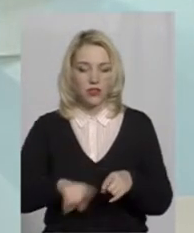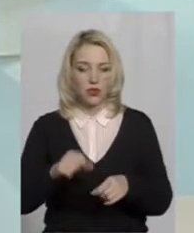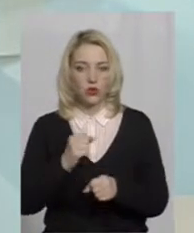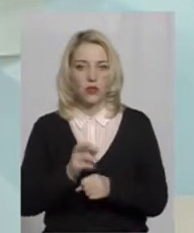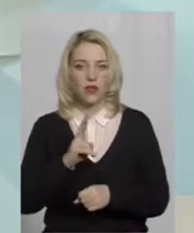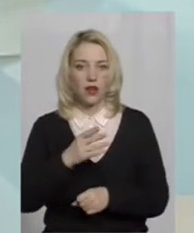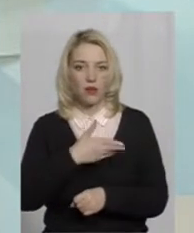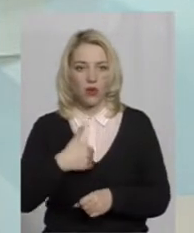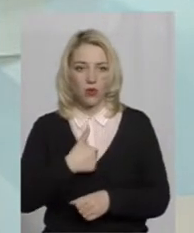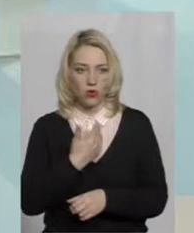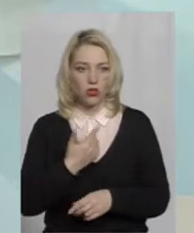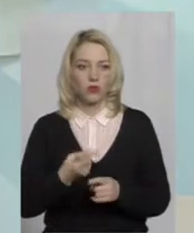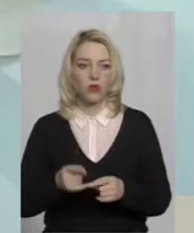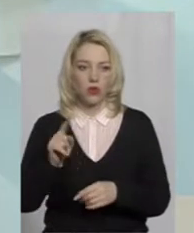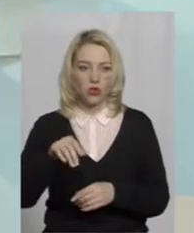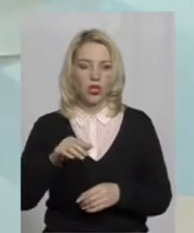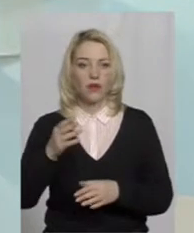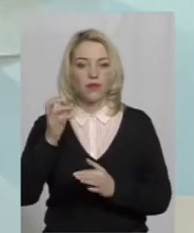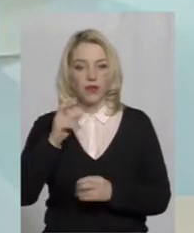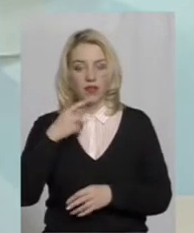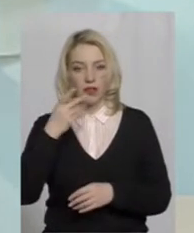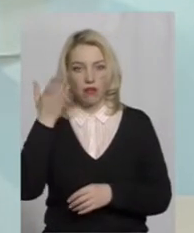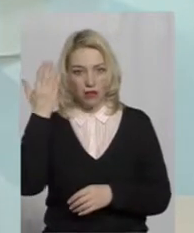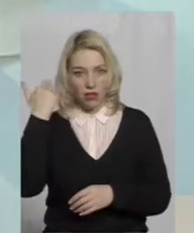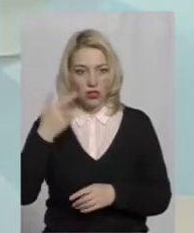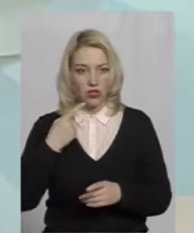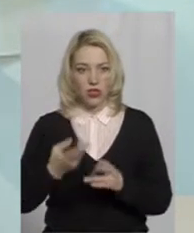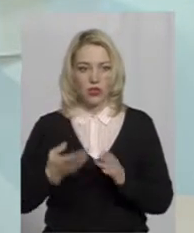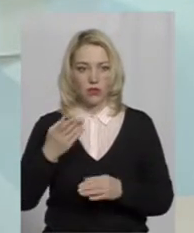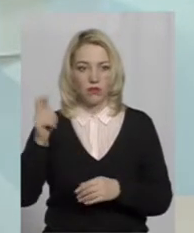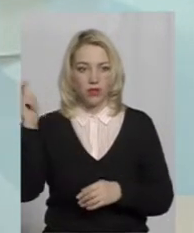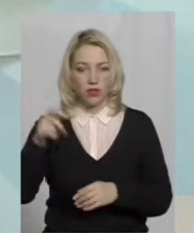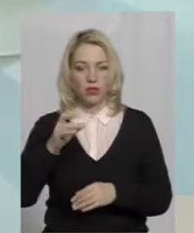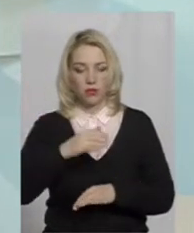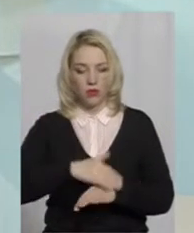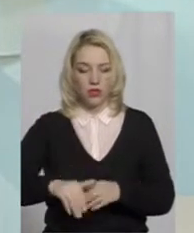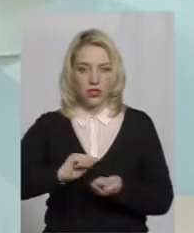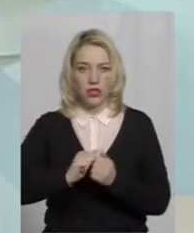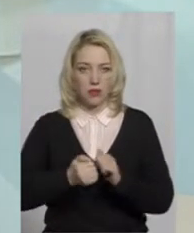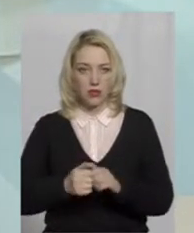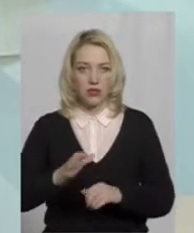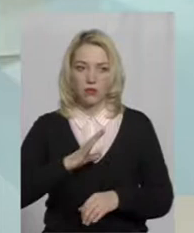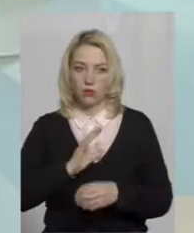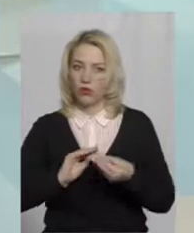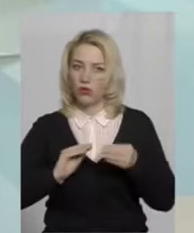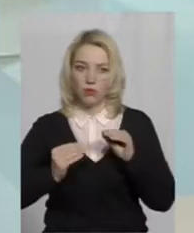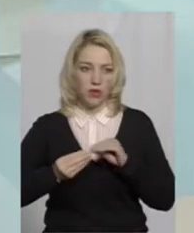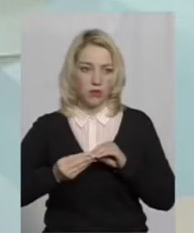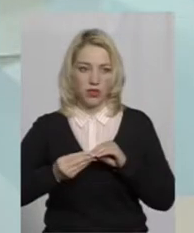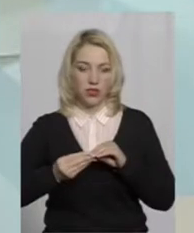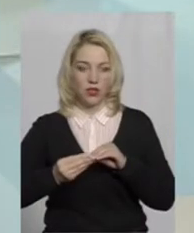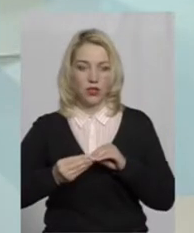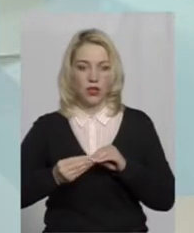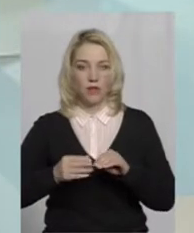хочеться. Хоча, значно, от раніше, скажімо так, проїхати даже по вулиці Кам'янецькій було проблематично